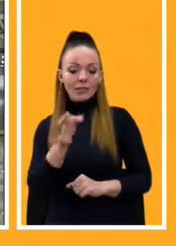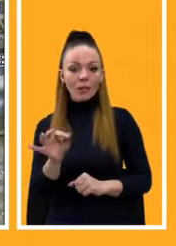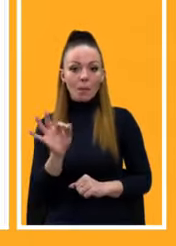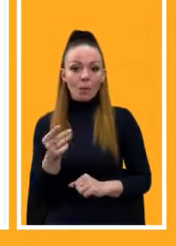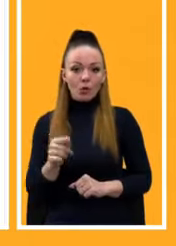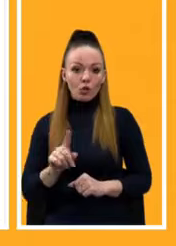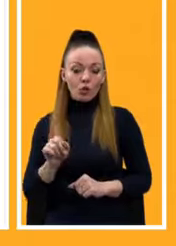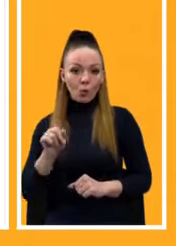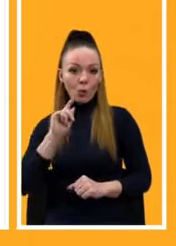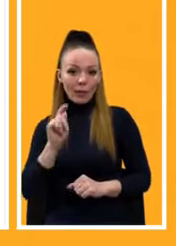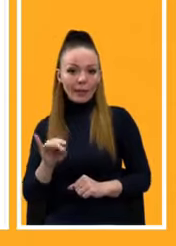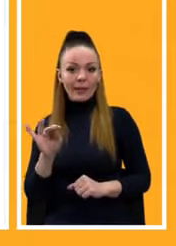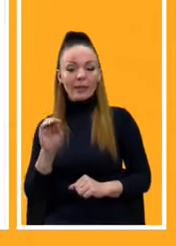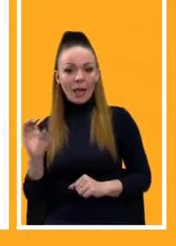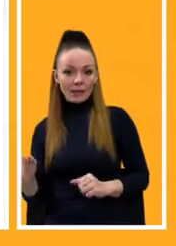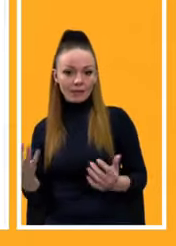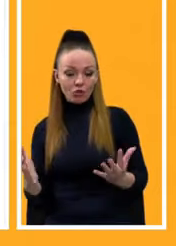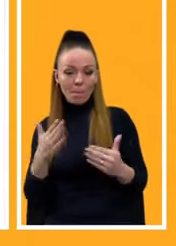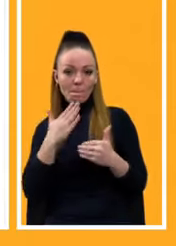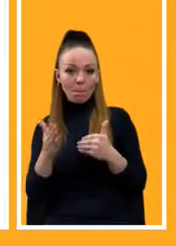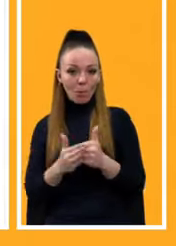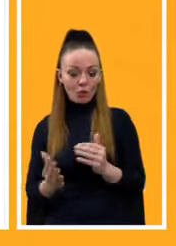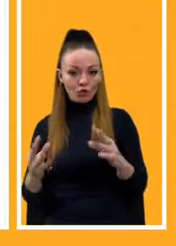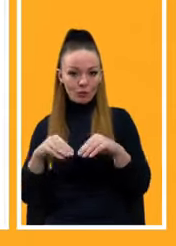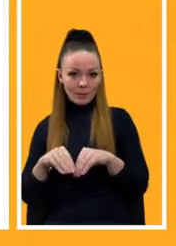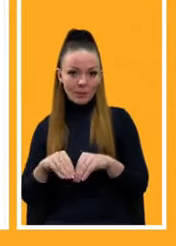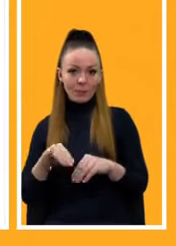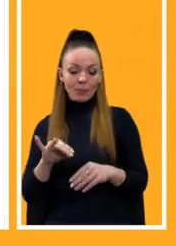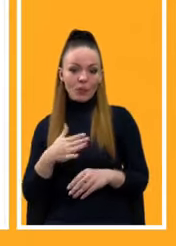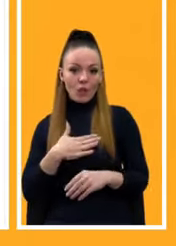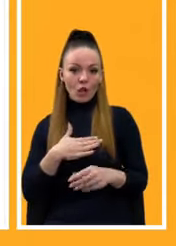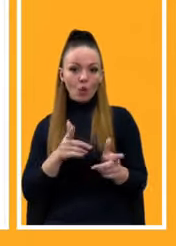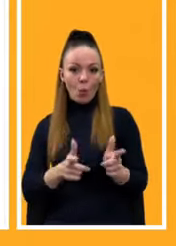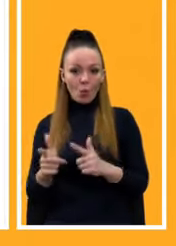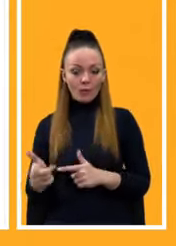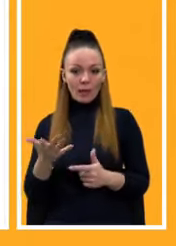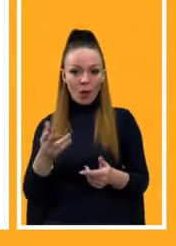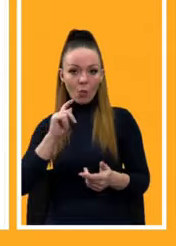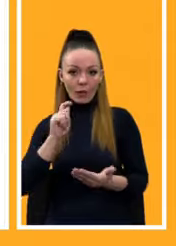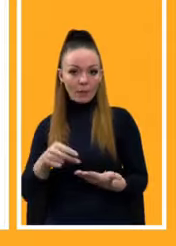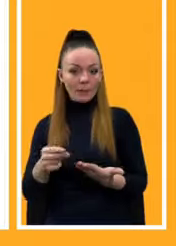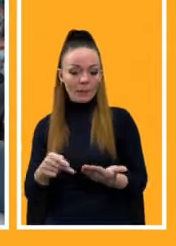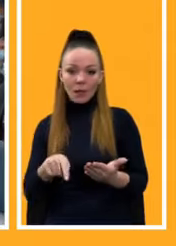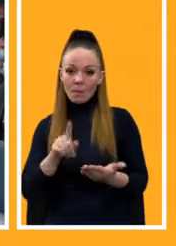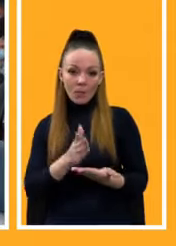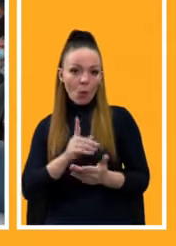Європейський Союз стали ще ближчими. І дійсно, наша угода, умови, на яких підписало Україну цю угоду, вона є унікальна, тому що ми захистили свої